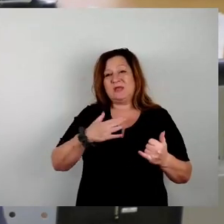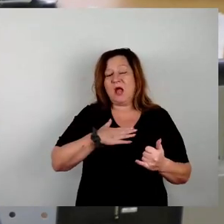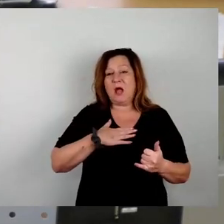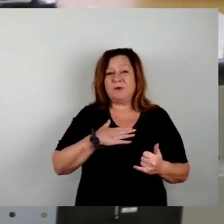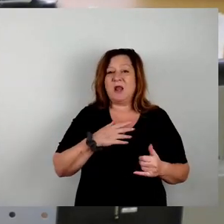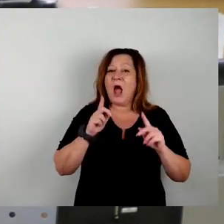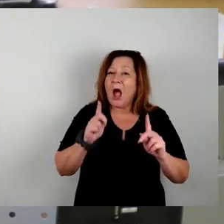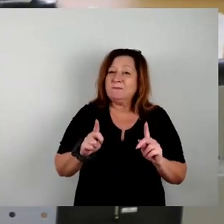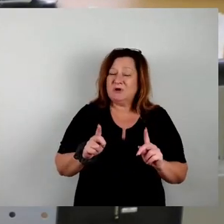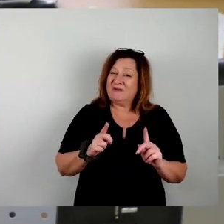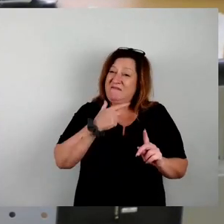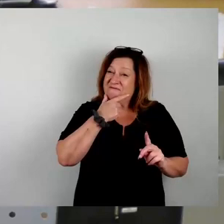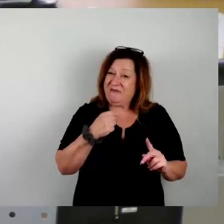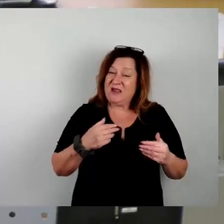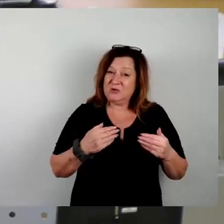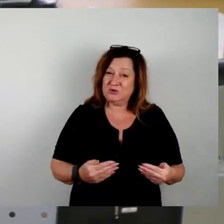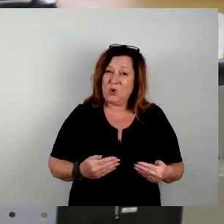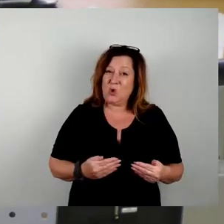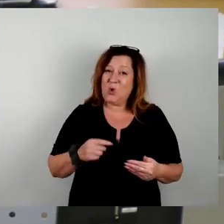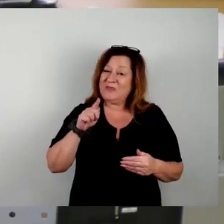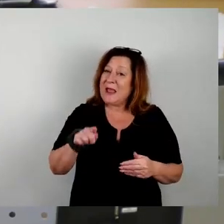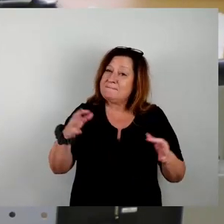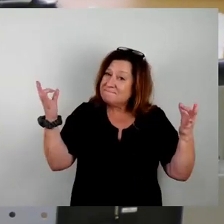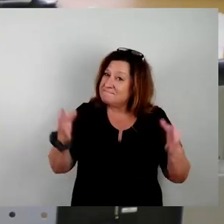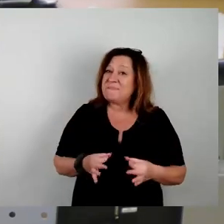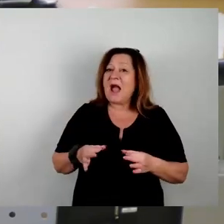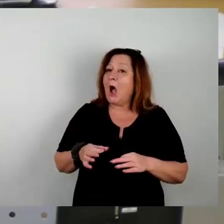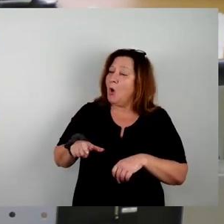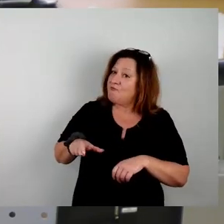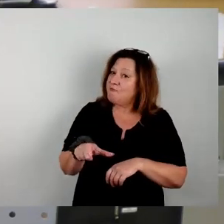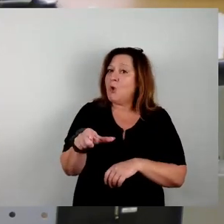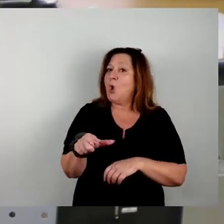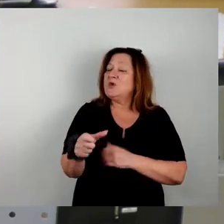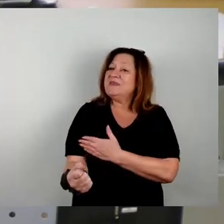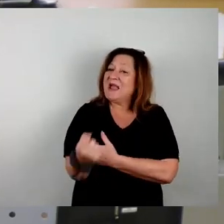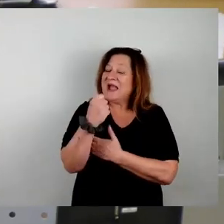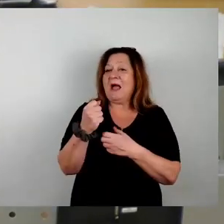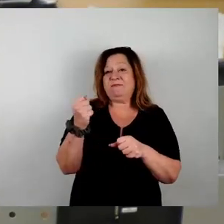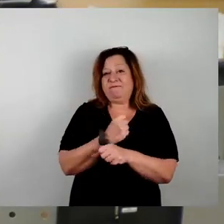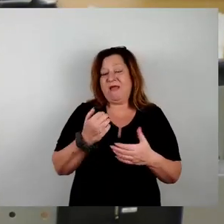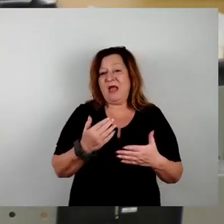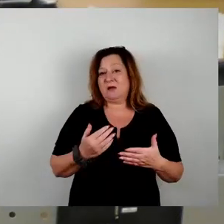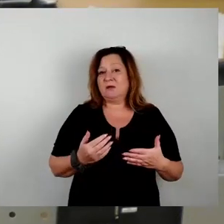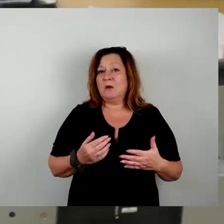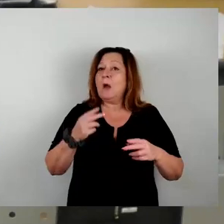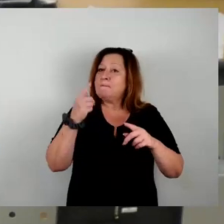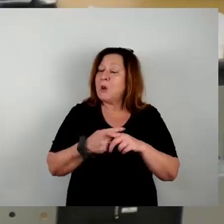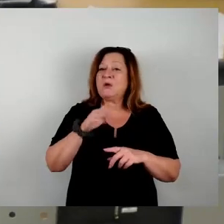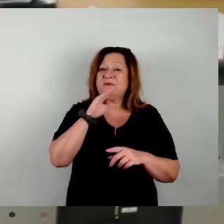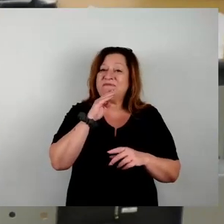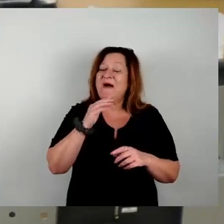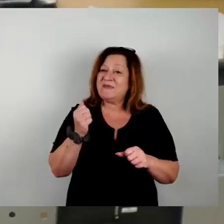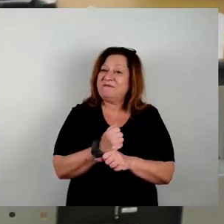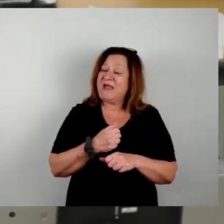dann kommt man an diesem Flusskraftwerk nicht vorbei, dann ist der Bau dieses Flusswasserwerkes eine Notwendigkeit.